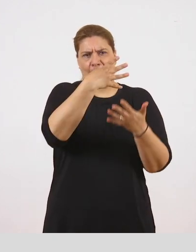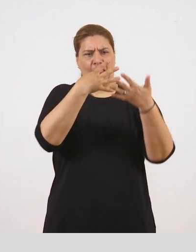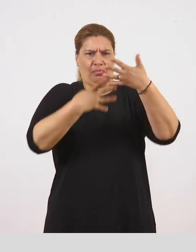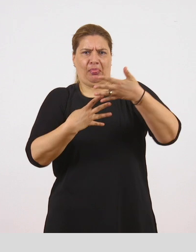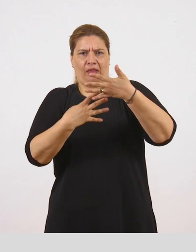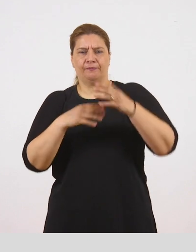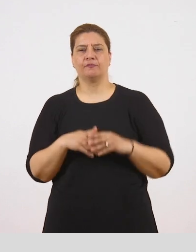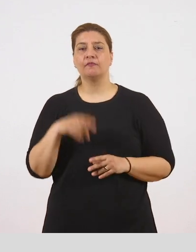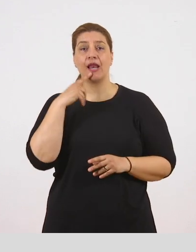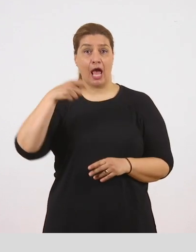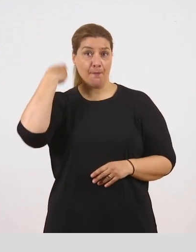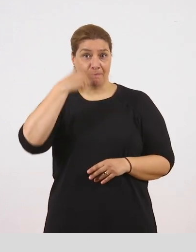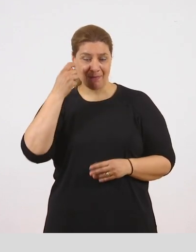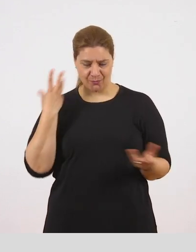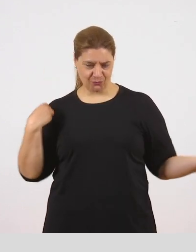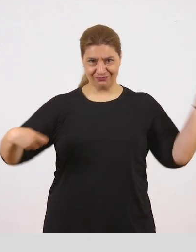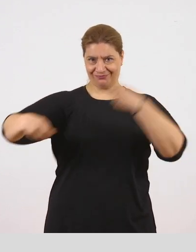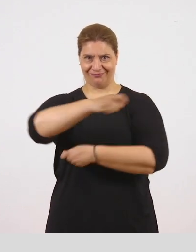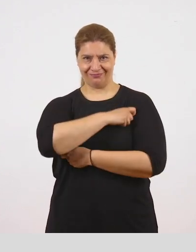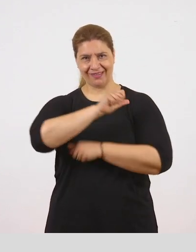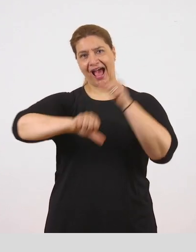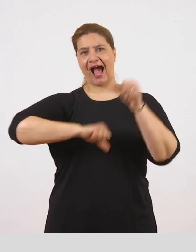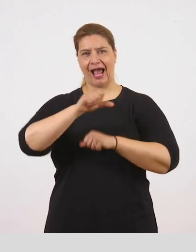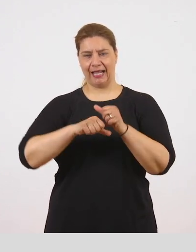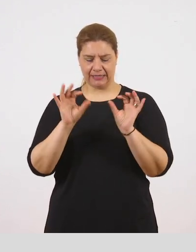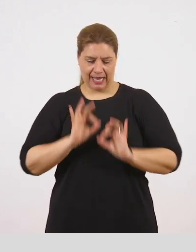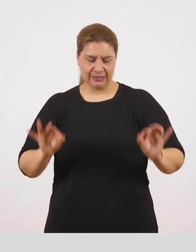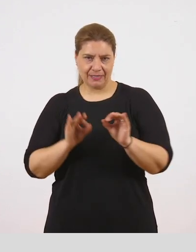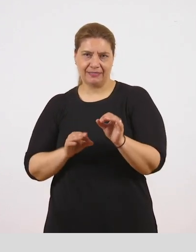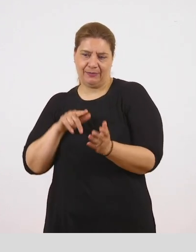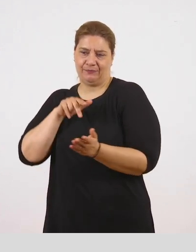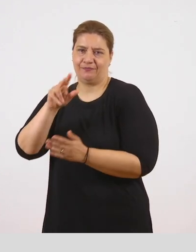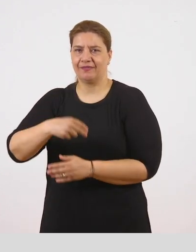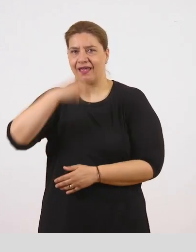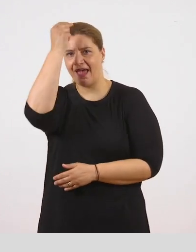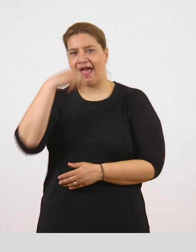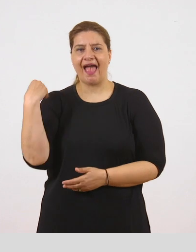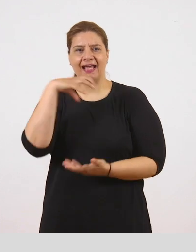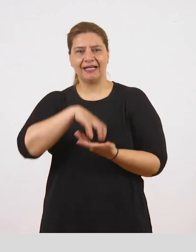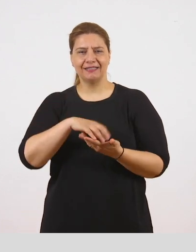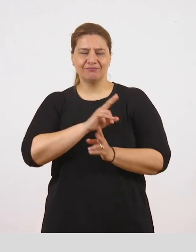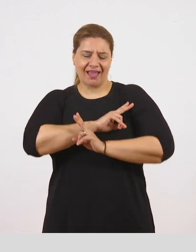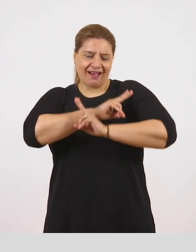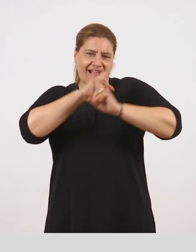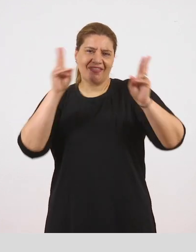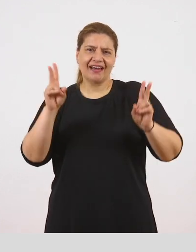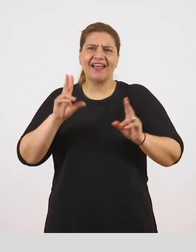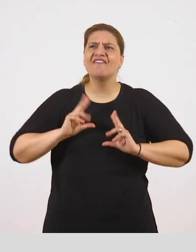στίχοι. Άλλαξε την πόλια της η μητέρα μου και ετοιμάστηκε να πάει στην εκκλησία. Καθαρή σαν αστέρι, παρόλα τα μαύρα της,